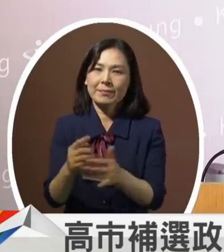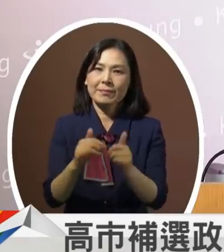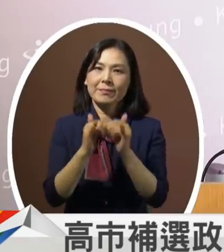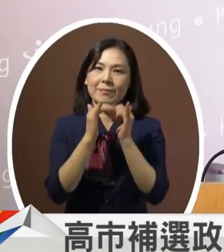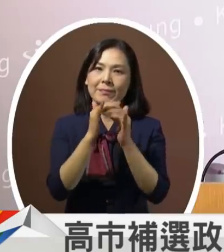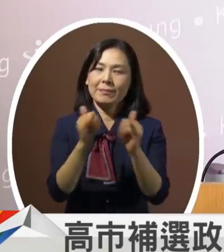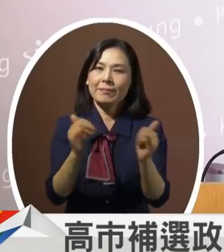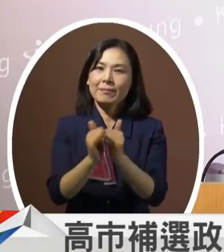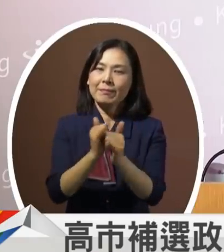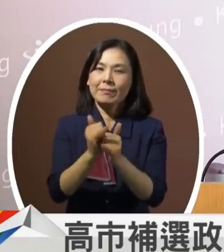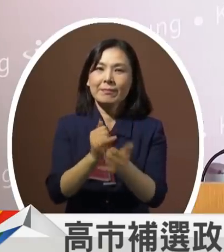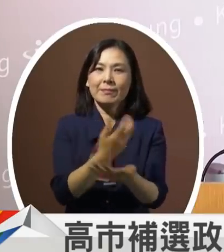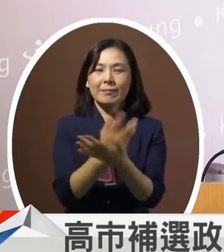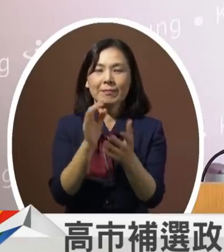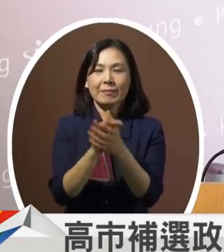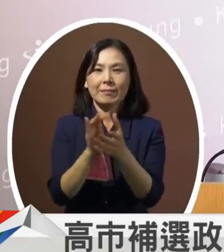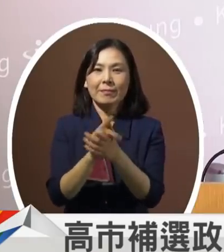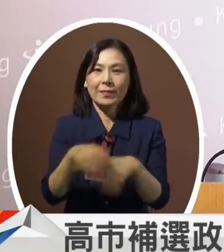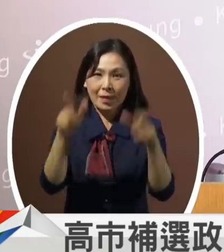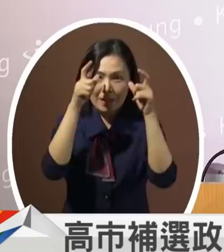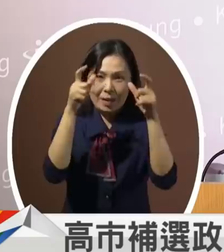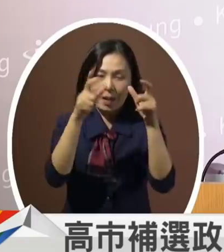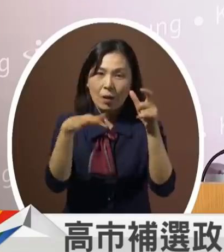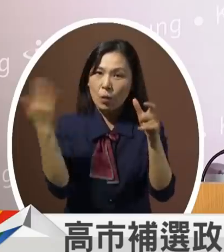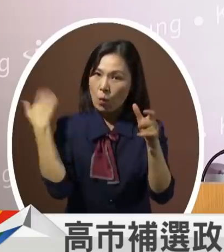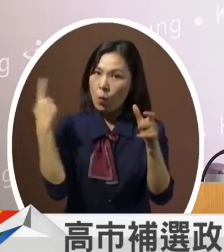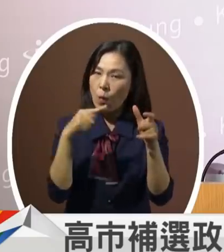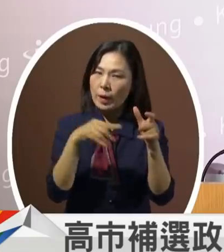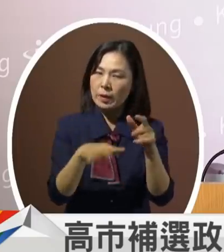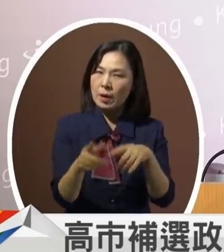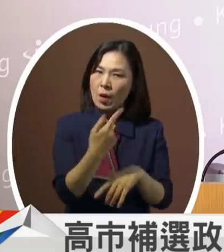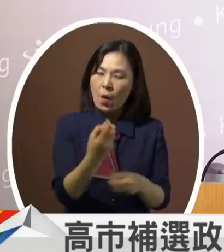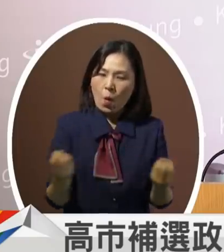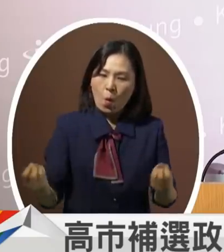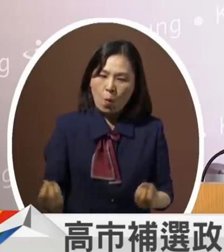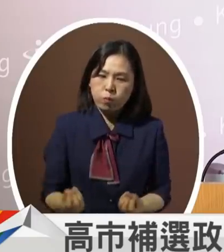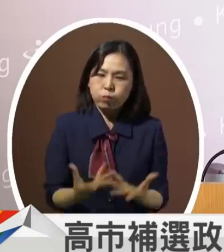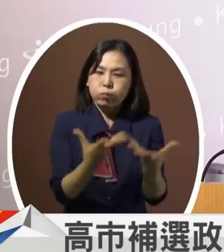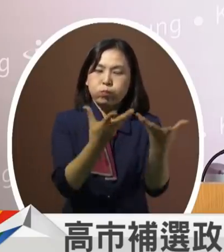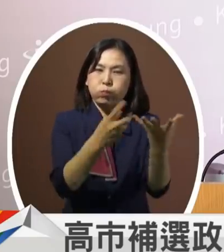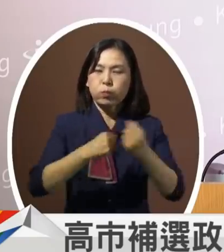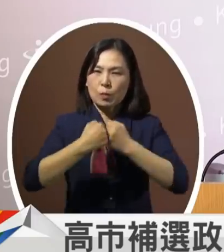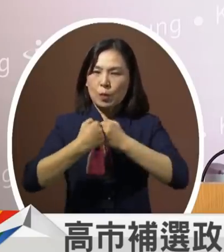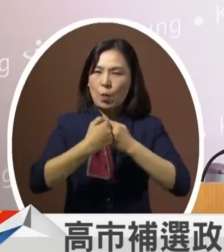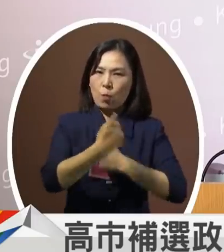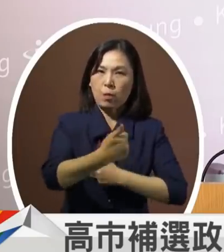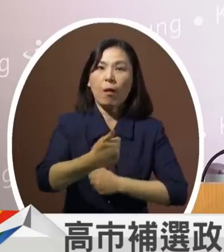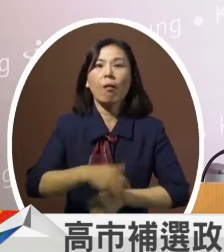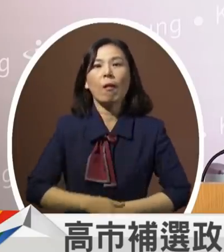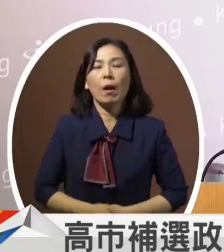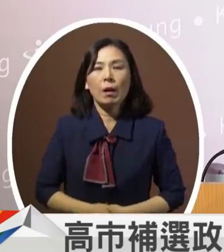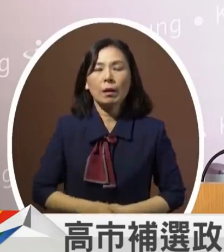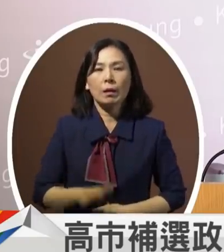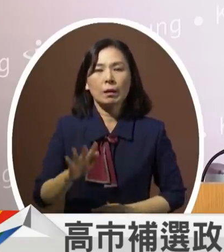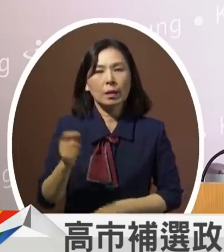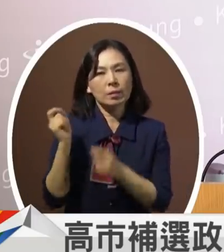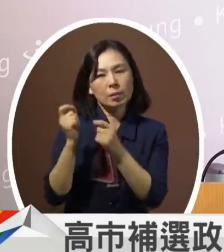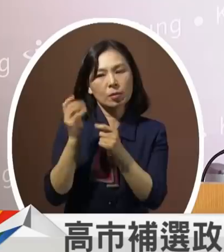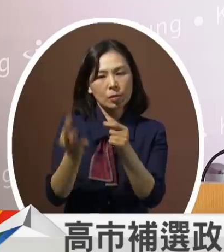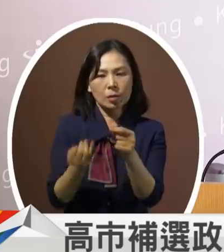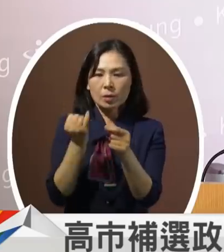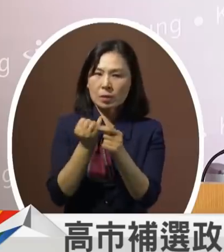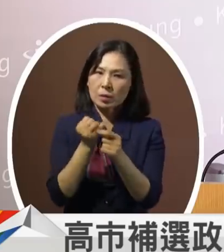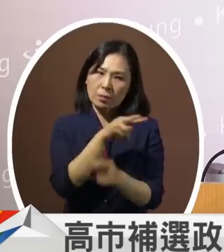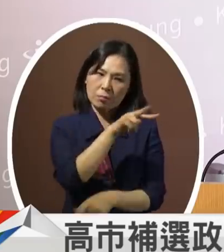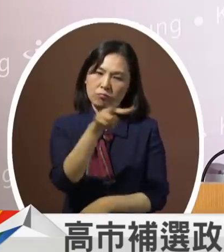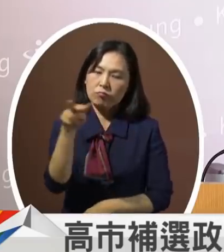朋友高雄曾经是台湾最热门最有竞争力的移民竞争力的移民城市但是我这几年来观